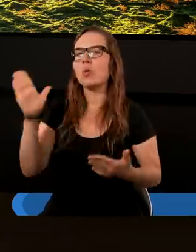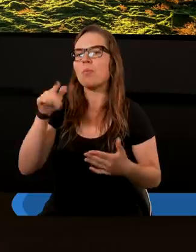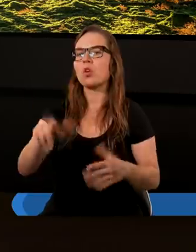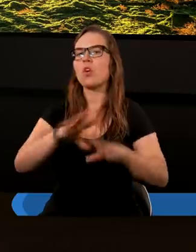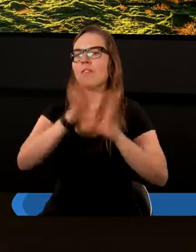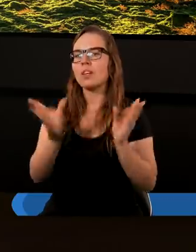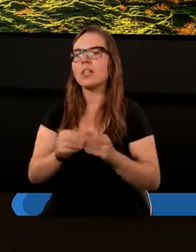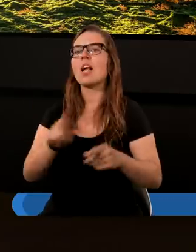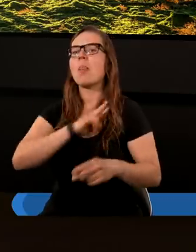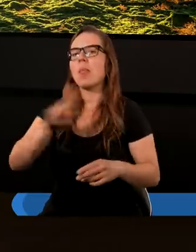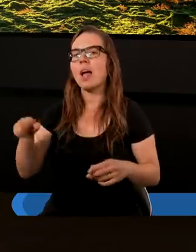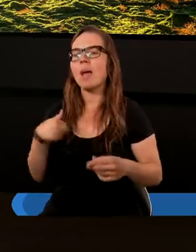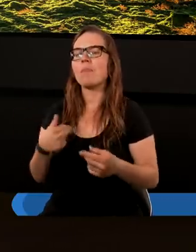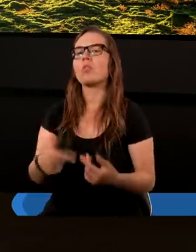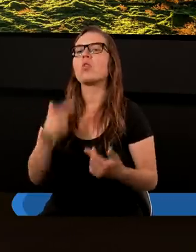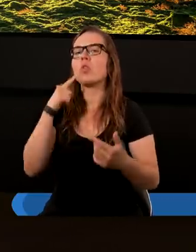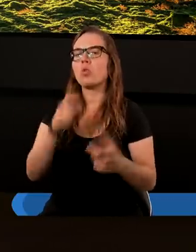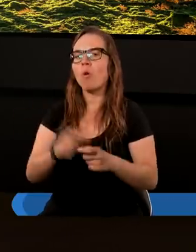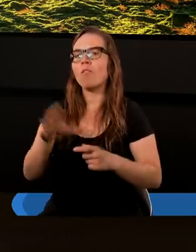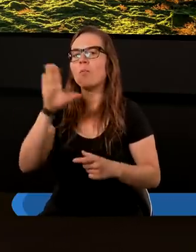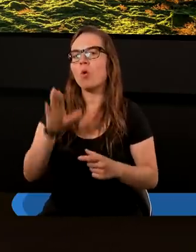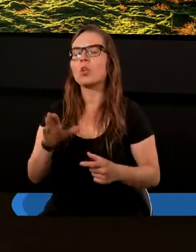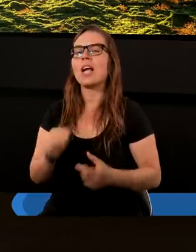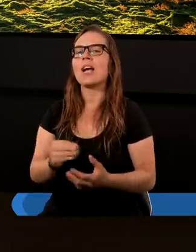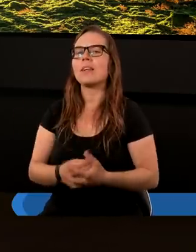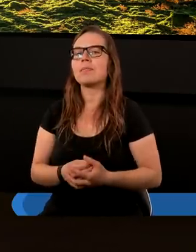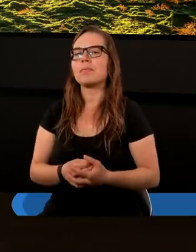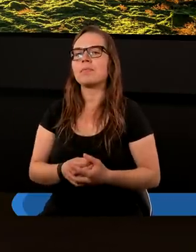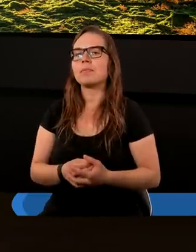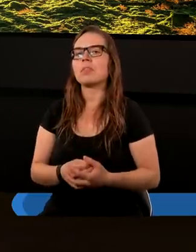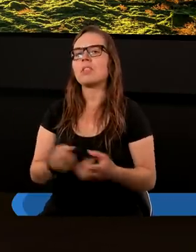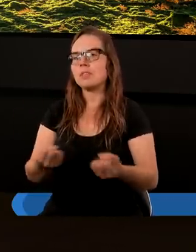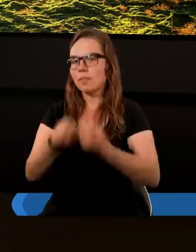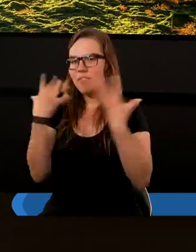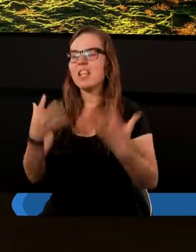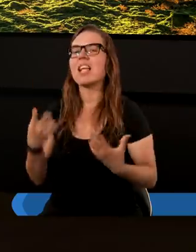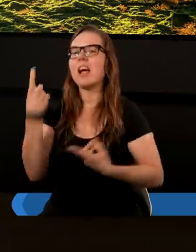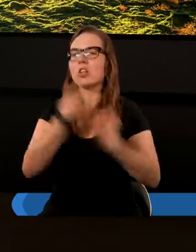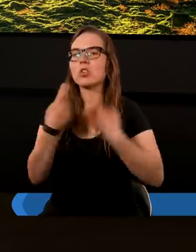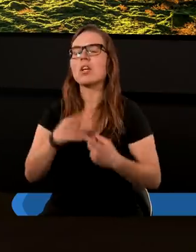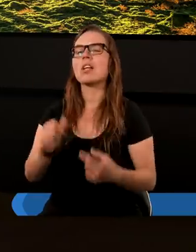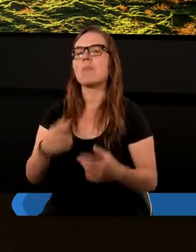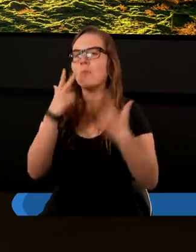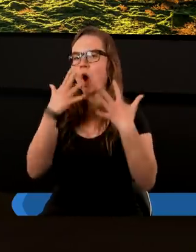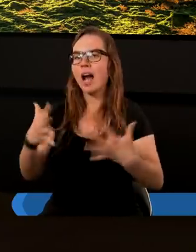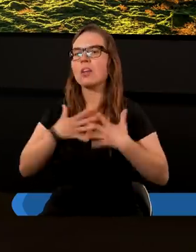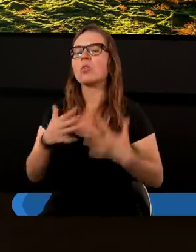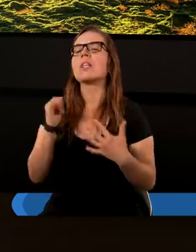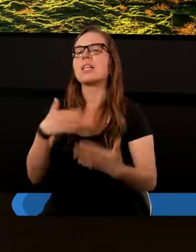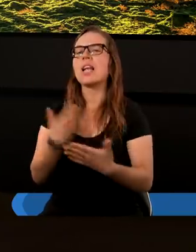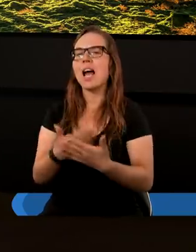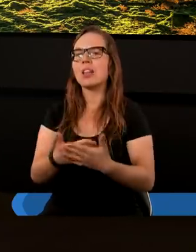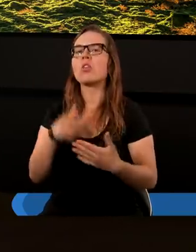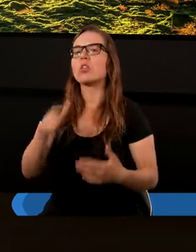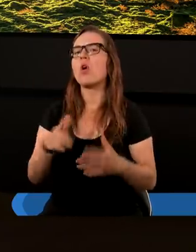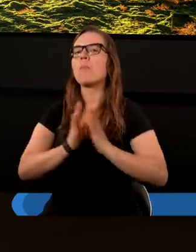to wszystko nam Słowo Boże wyjaśnia, wskazuje i dlatego